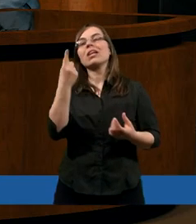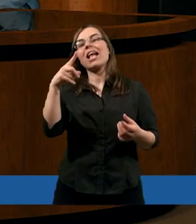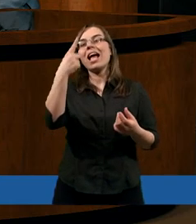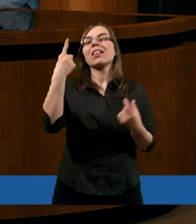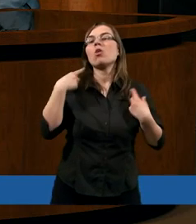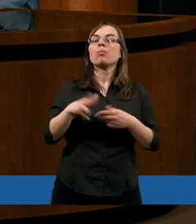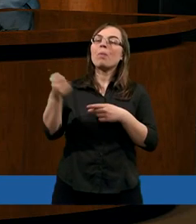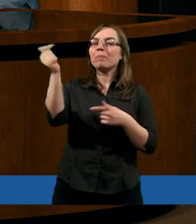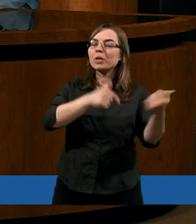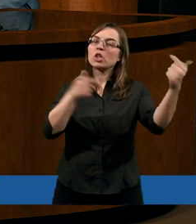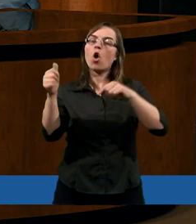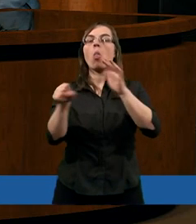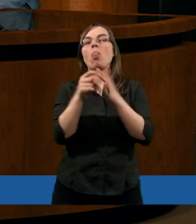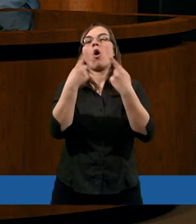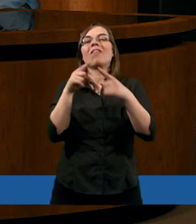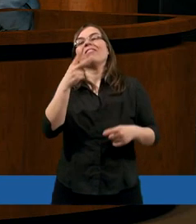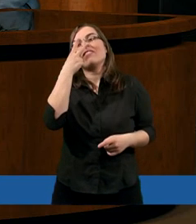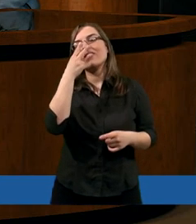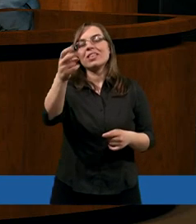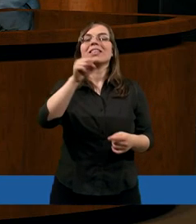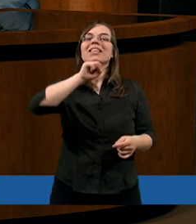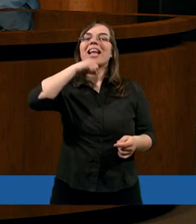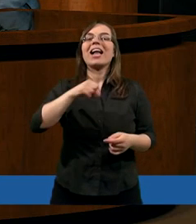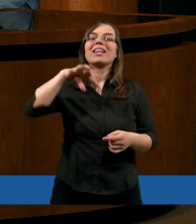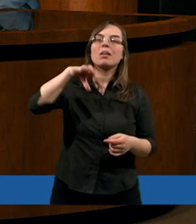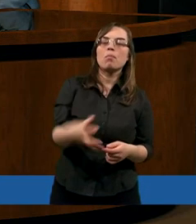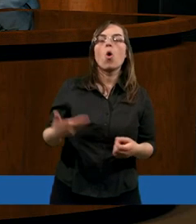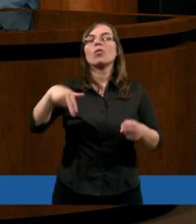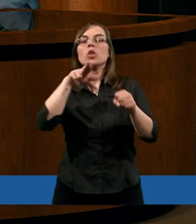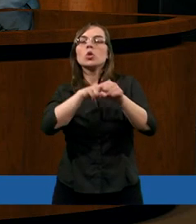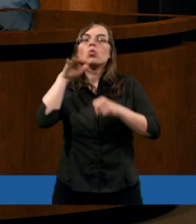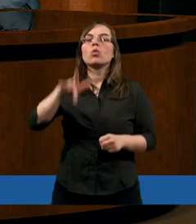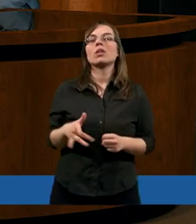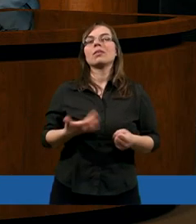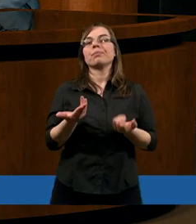osobie, która przychodzi do kościoła, widzi starszych zboru, którzy